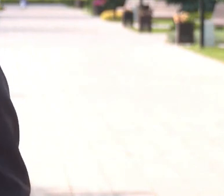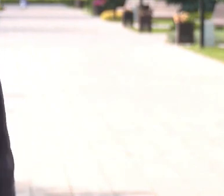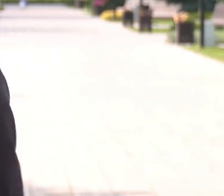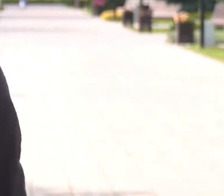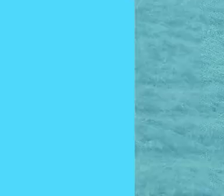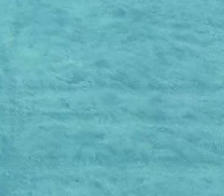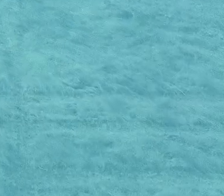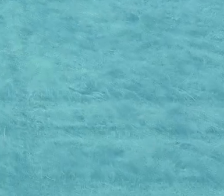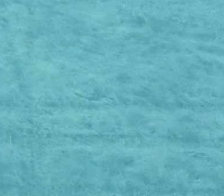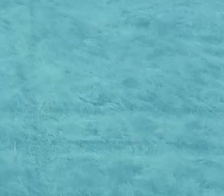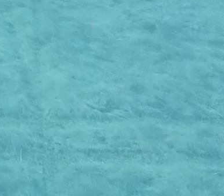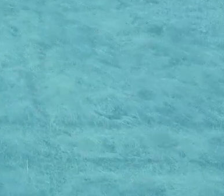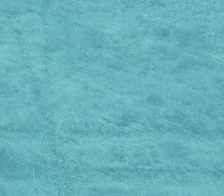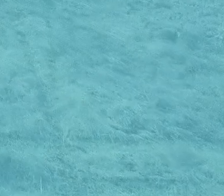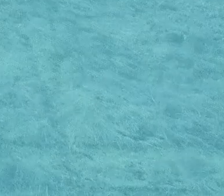чисте небо.